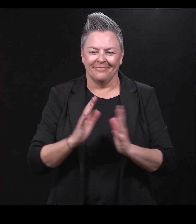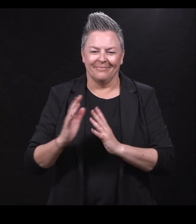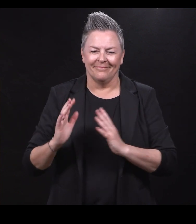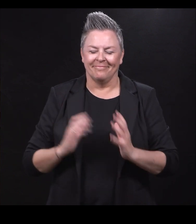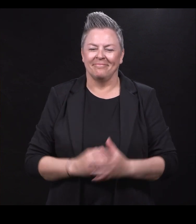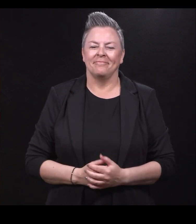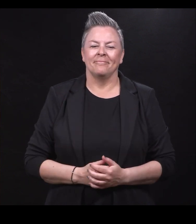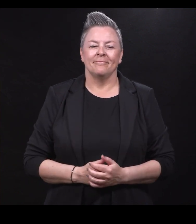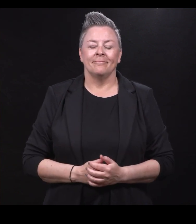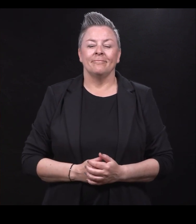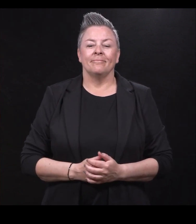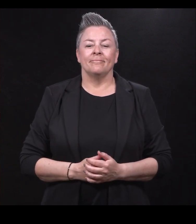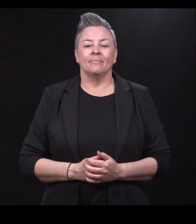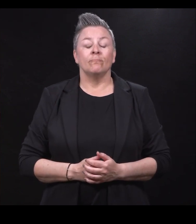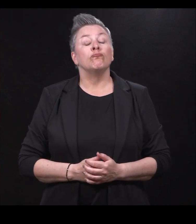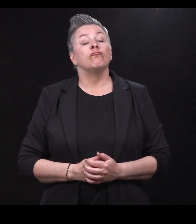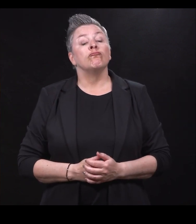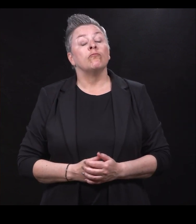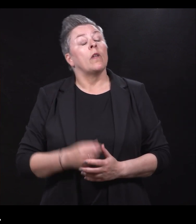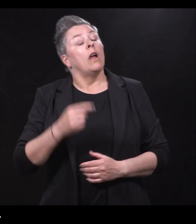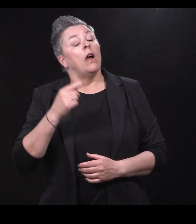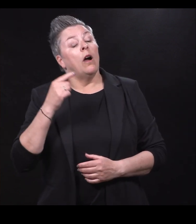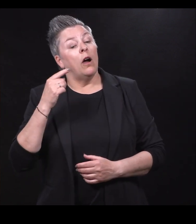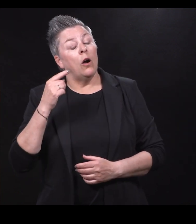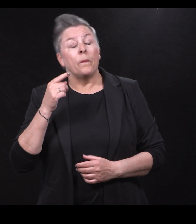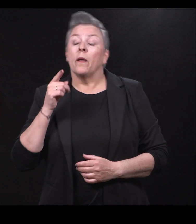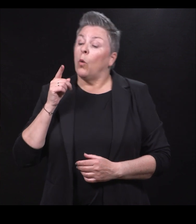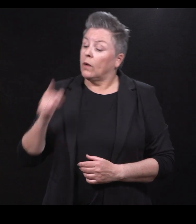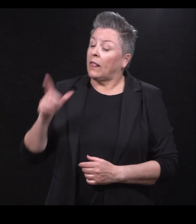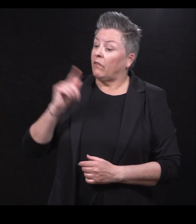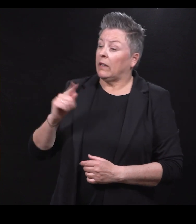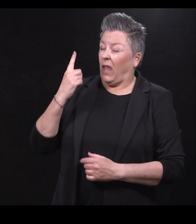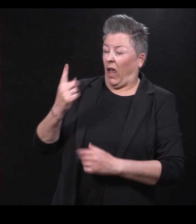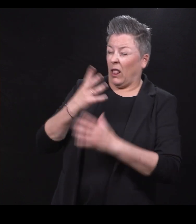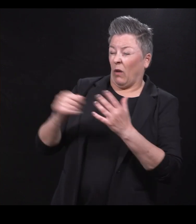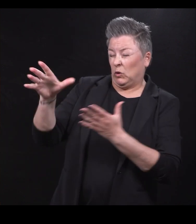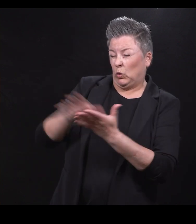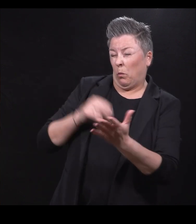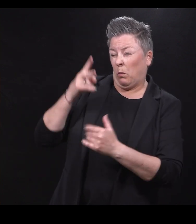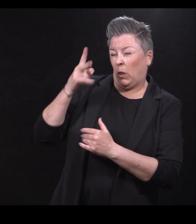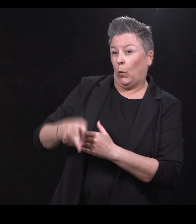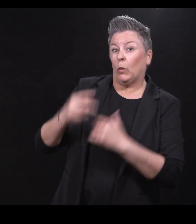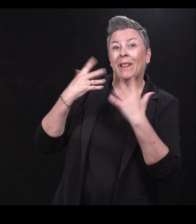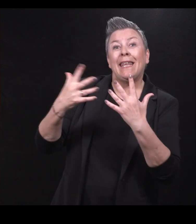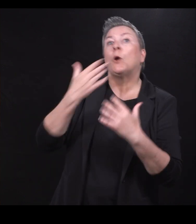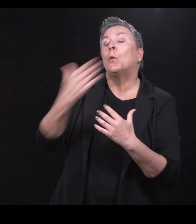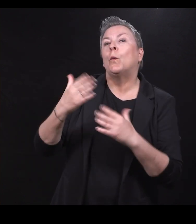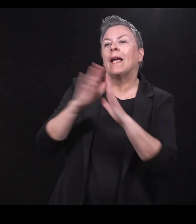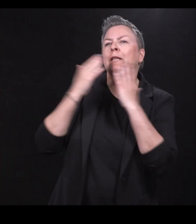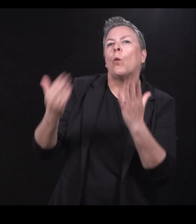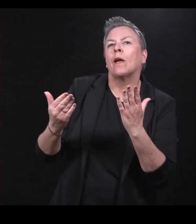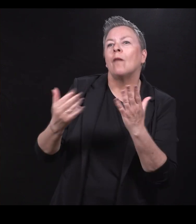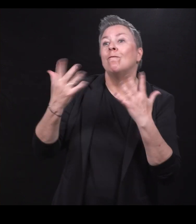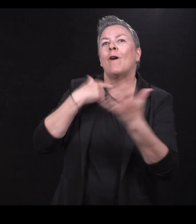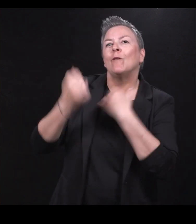Og dette her, Felix, det er jo en av tilsammen 210 gode historier om hva vi gjør